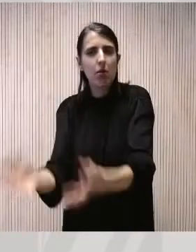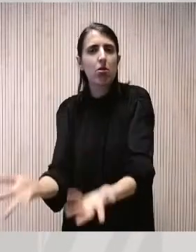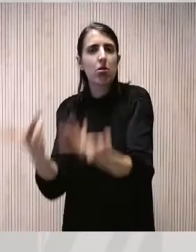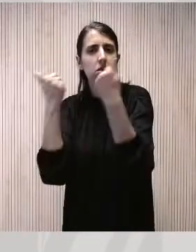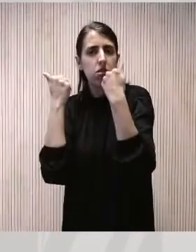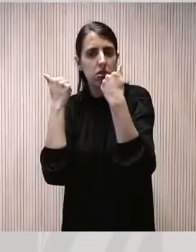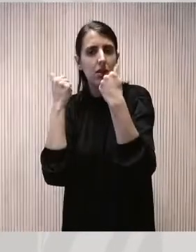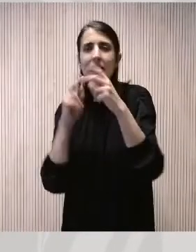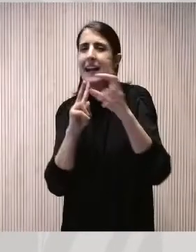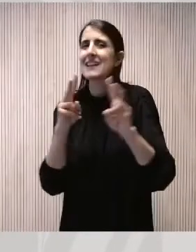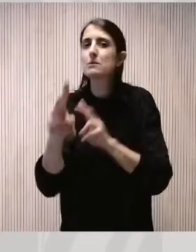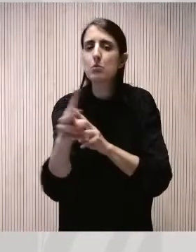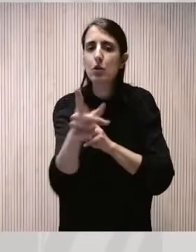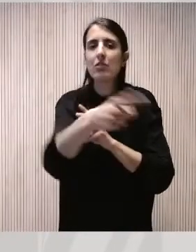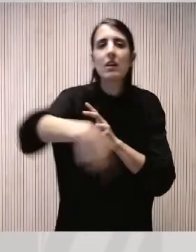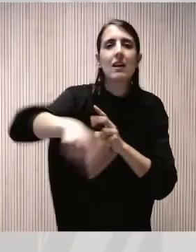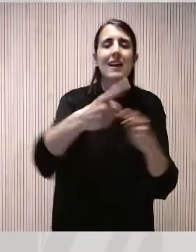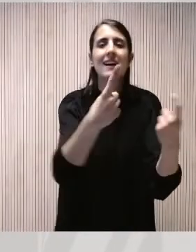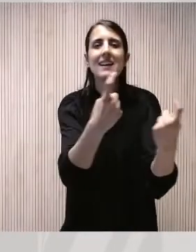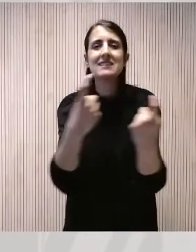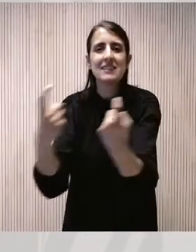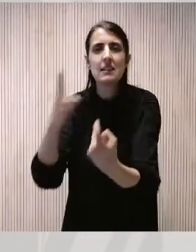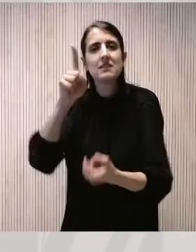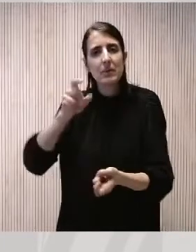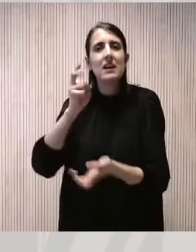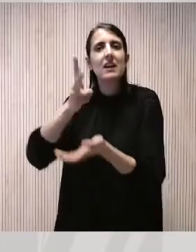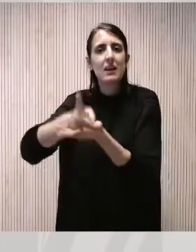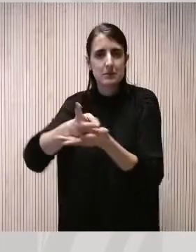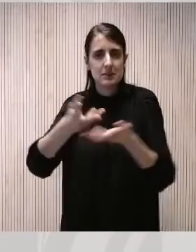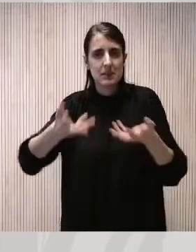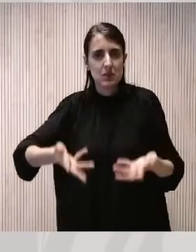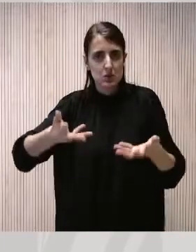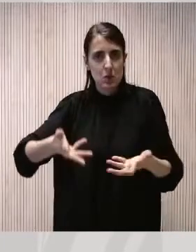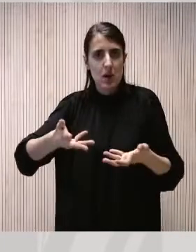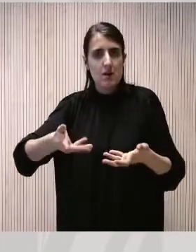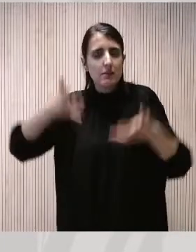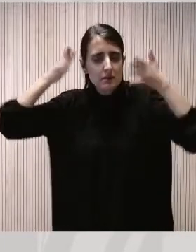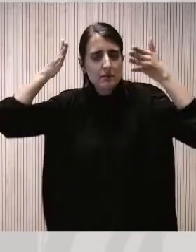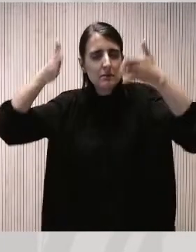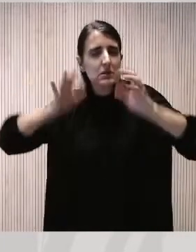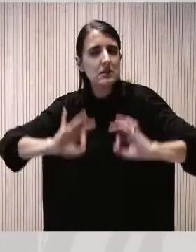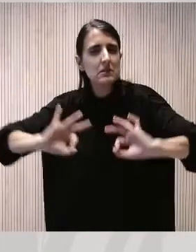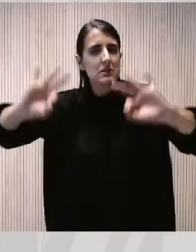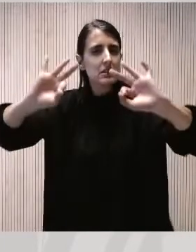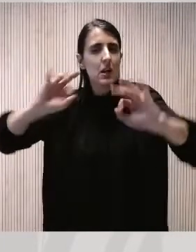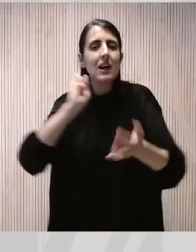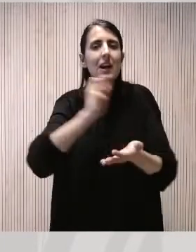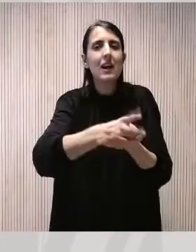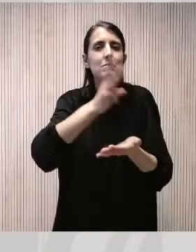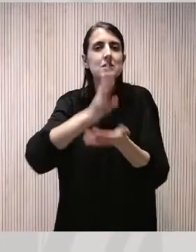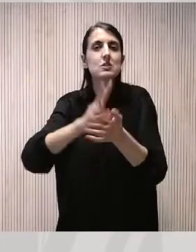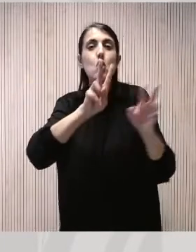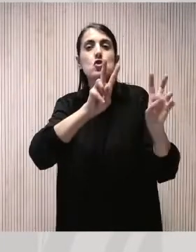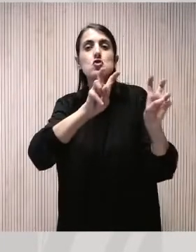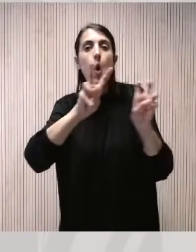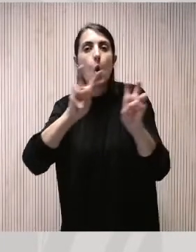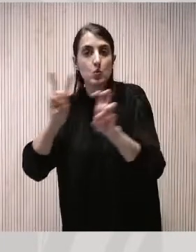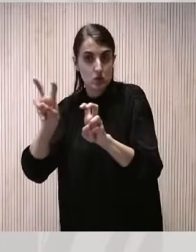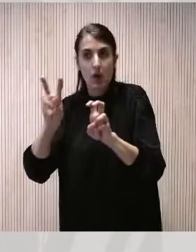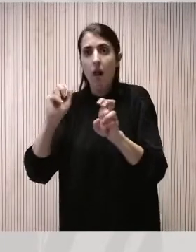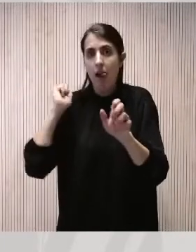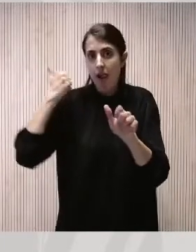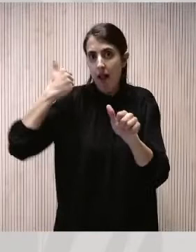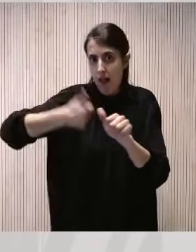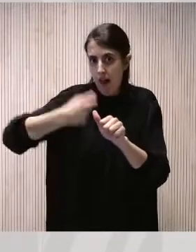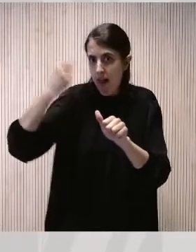a les necessitats i als reptes actuals, així com posant especial atenció als nous reptes, ja existents, però